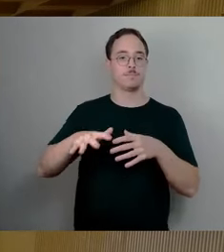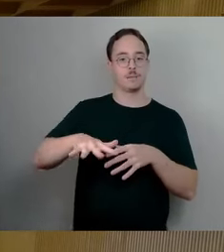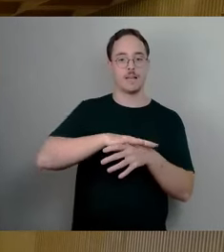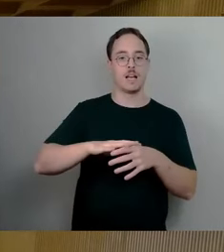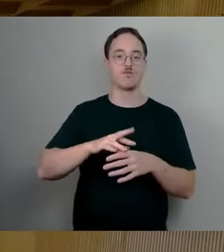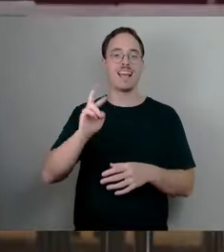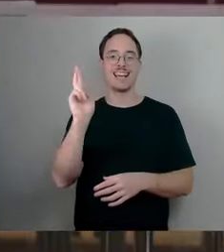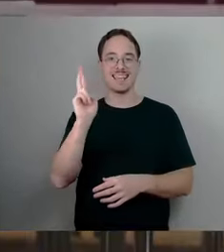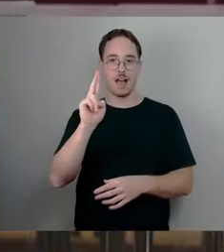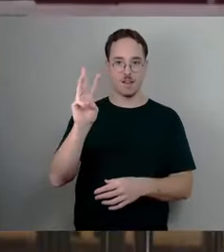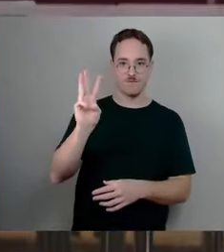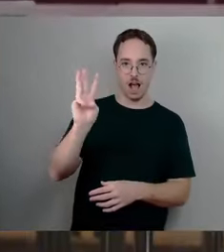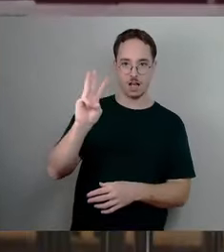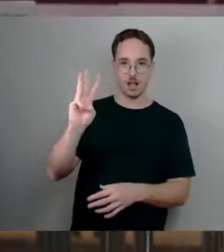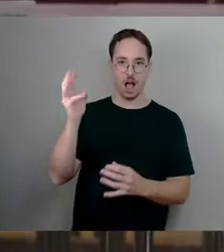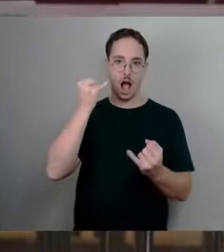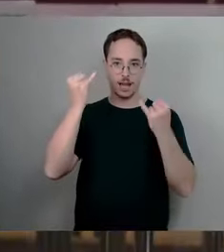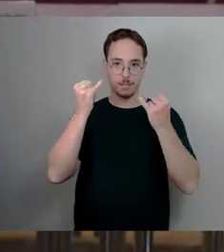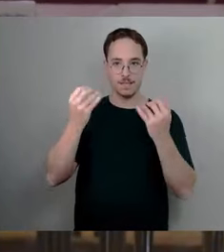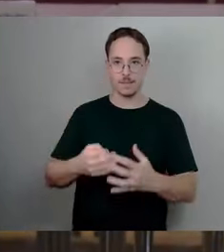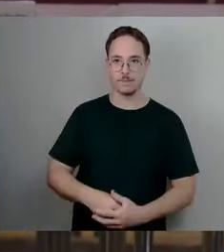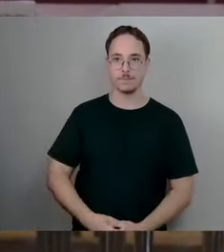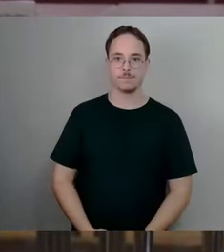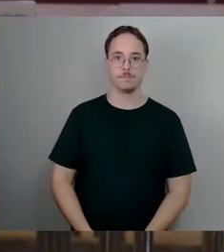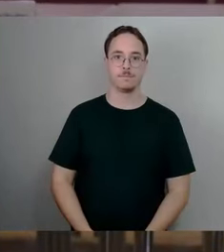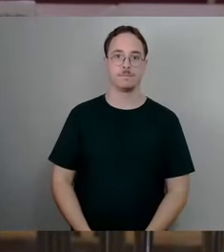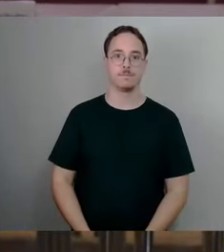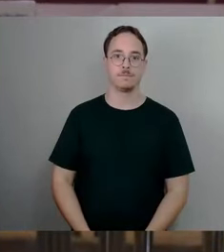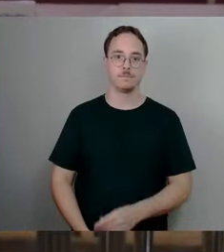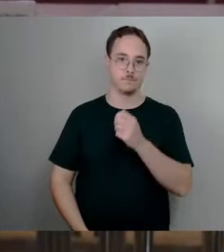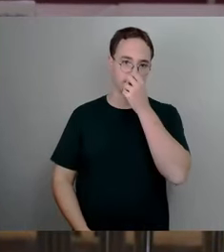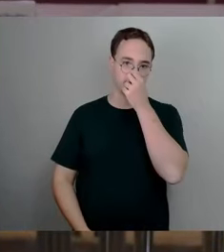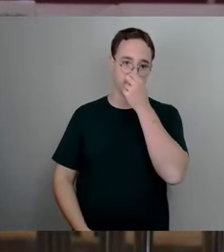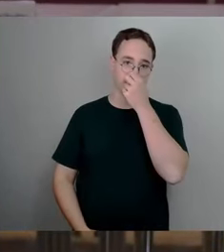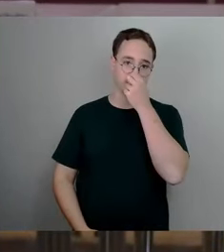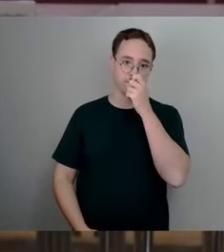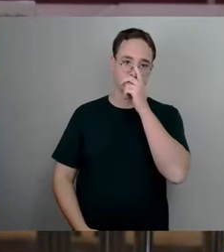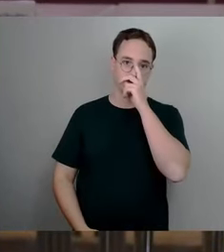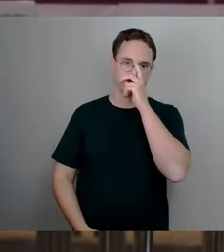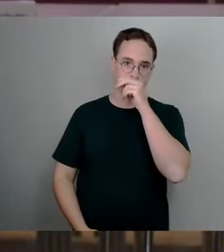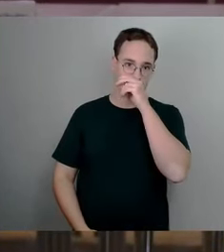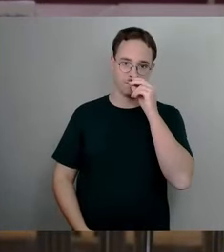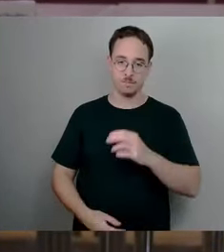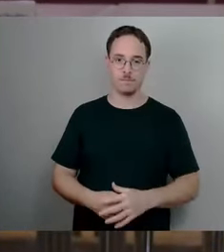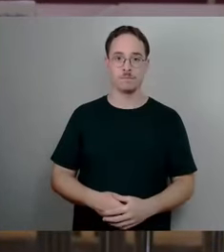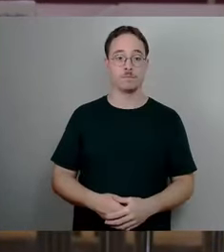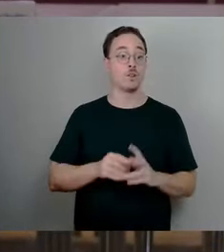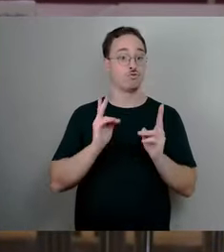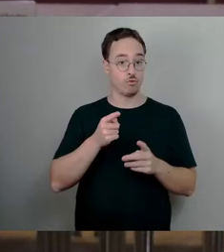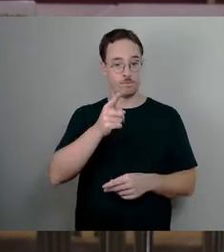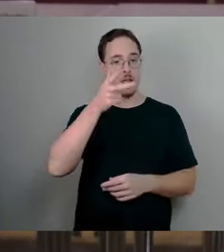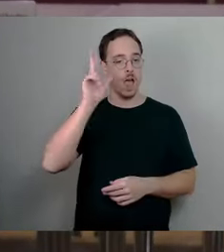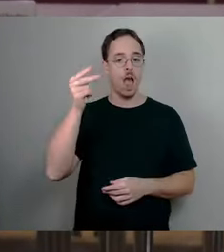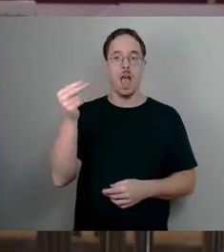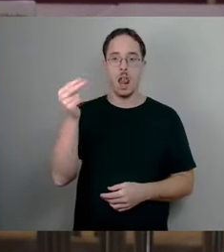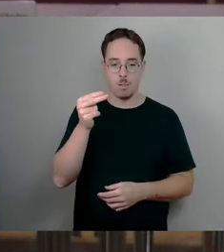gebe Ihnen natürlich zuallererst recht, lieber Herr Hilbert, das ist eine sehr positive und eine wirklich wunderbare Nachricht, dass in